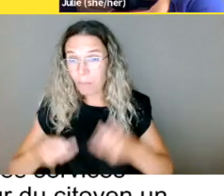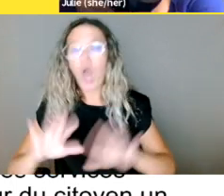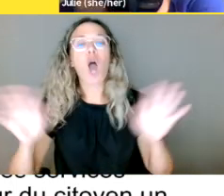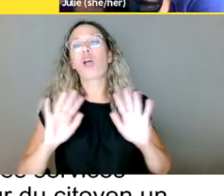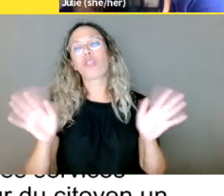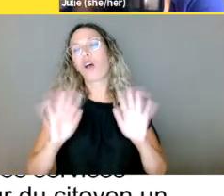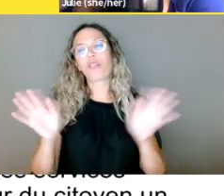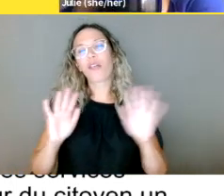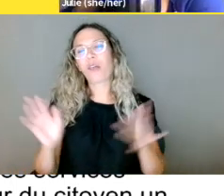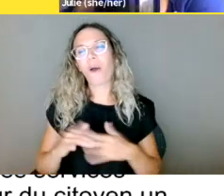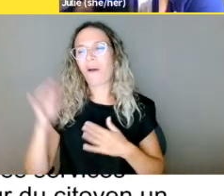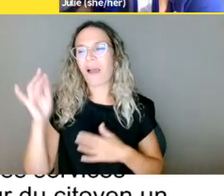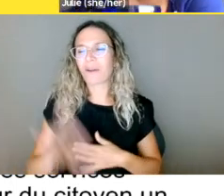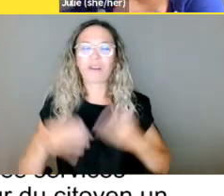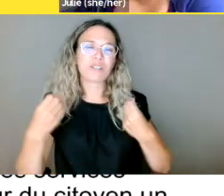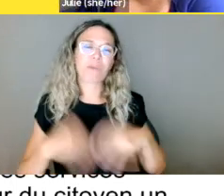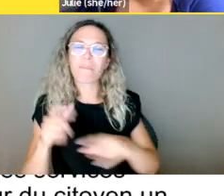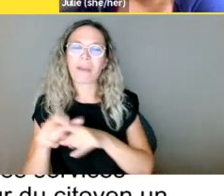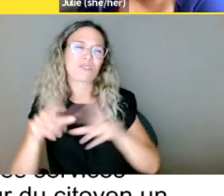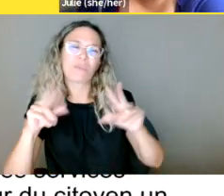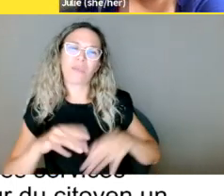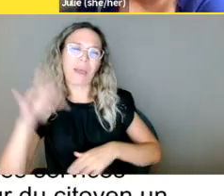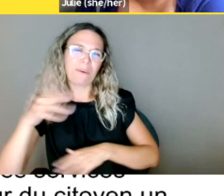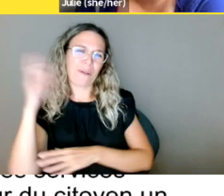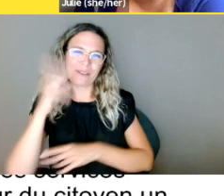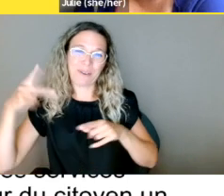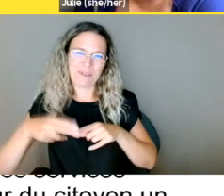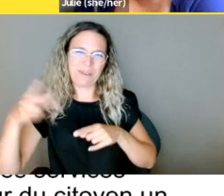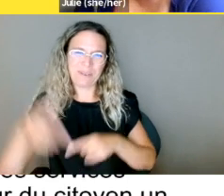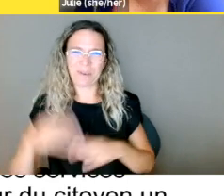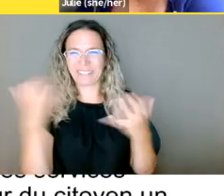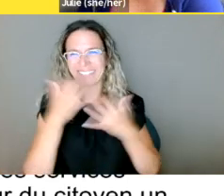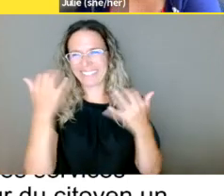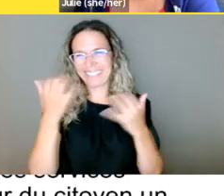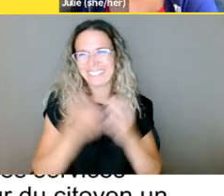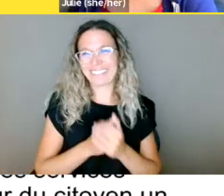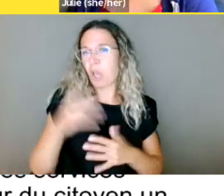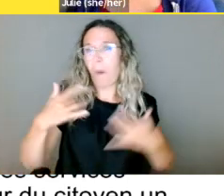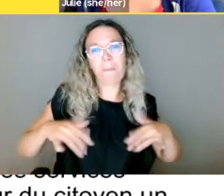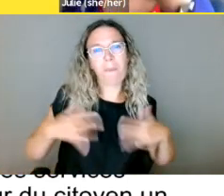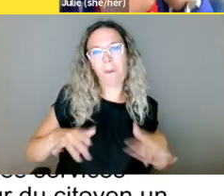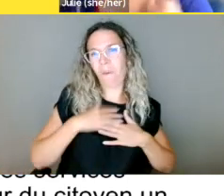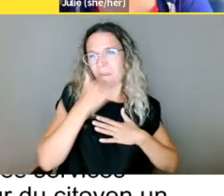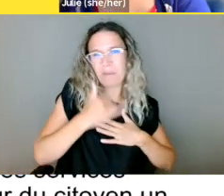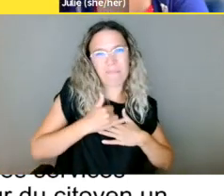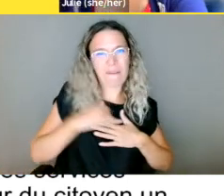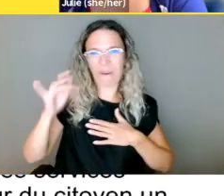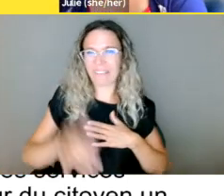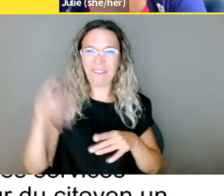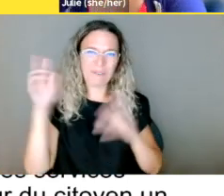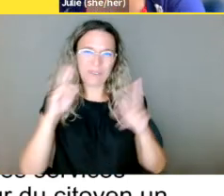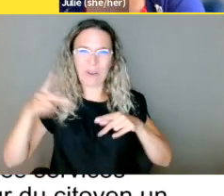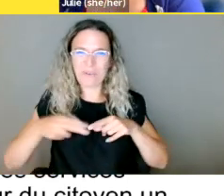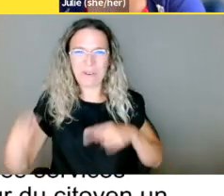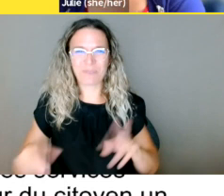Parfait. Ah zut, si ça aurait été... S'il y aurait toujours eu des problèmes, j'aurais pu dire, oh non, non, c'est pas que